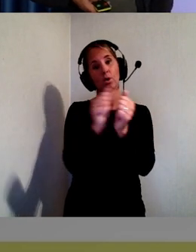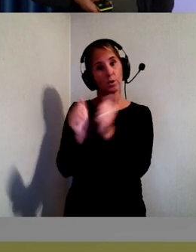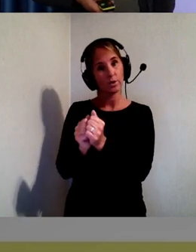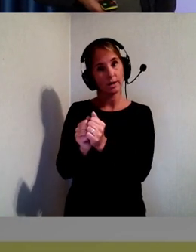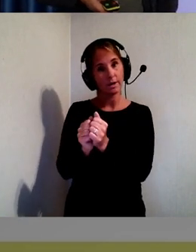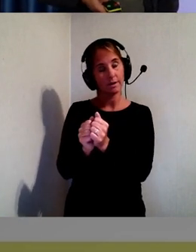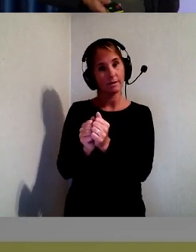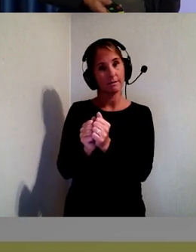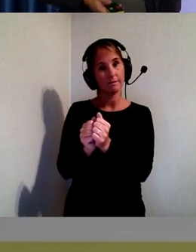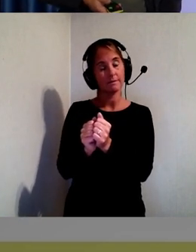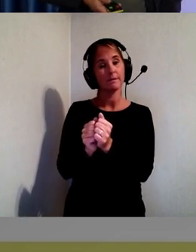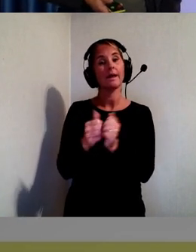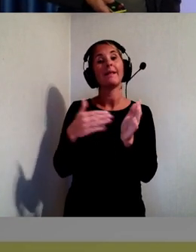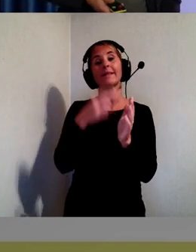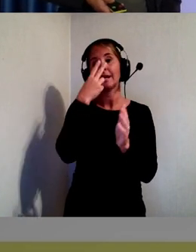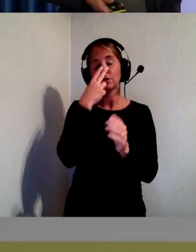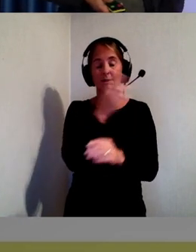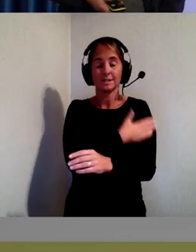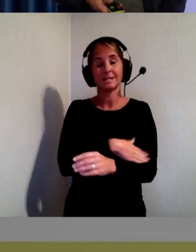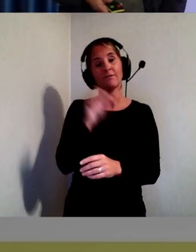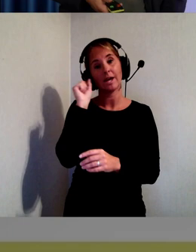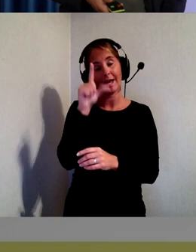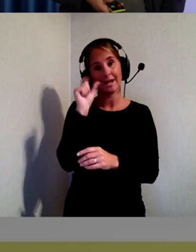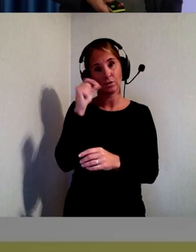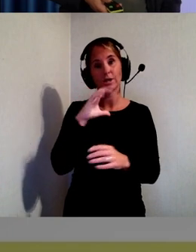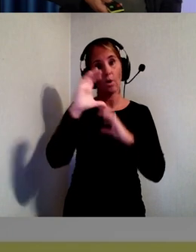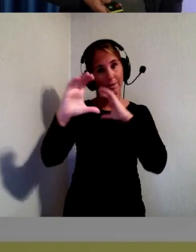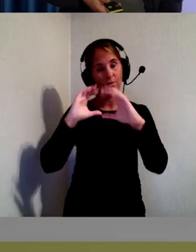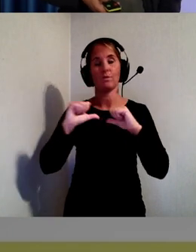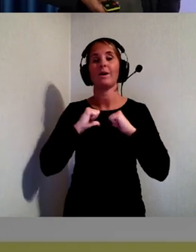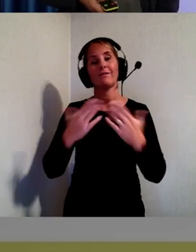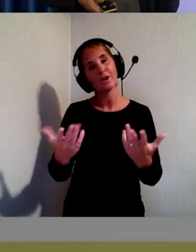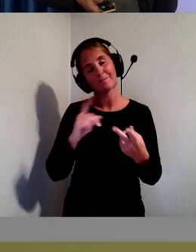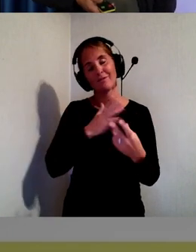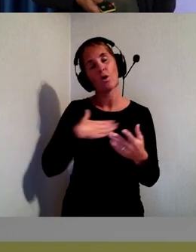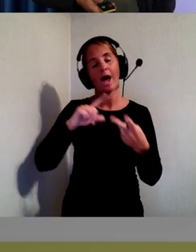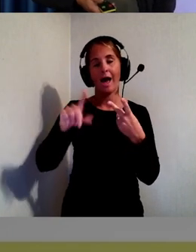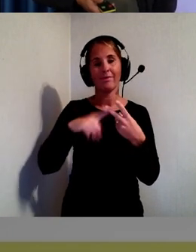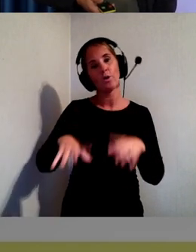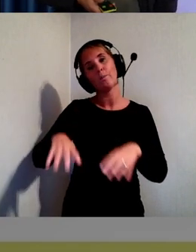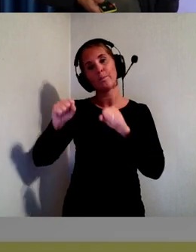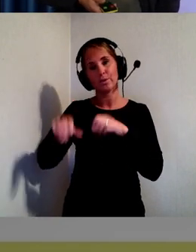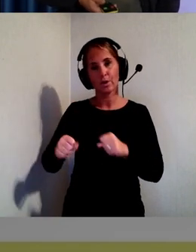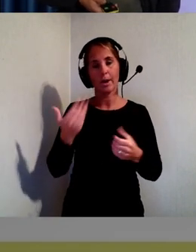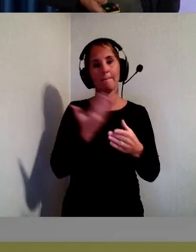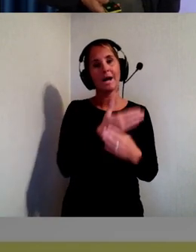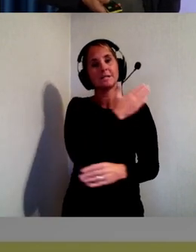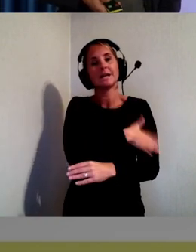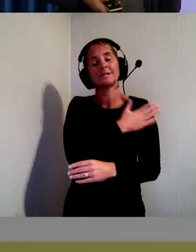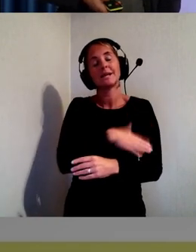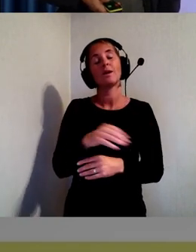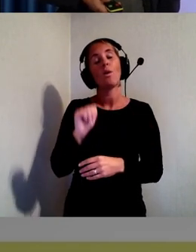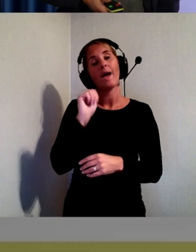Tillsyn av tjänster för elektronisk kommunikation. Naturligt då med de andra uppdrag vi har. Banktjänster och elektronisk handel.